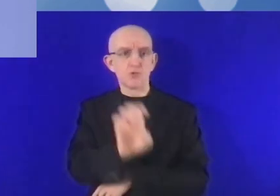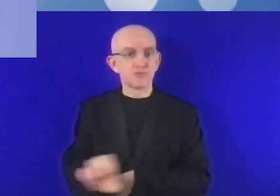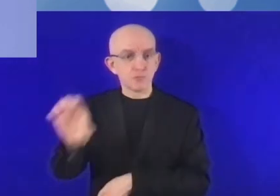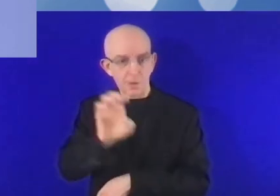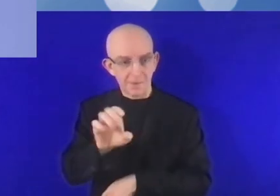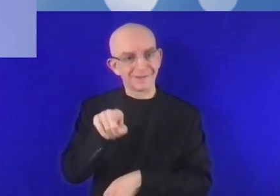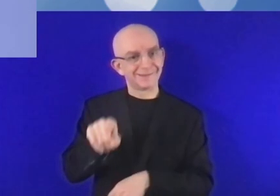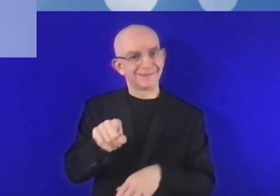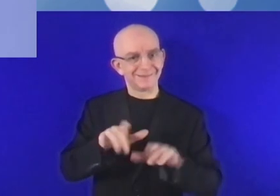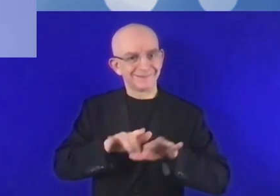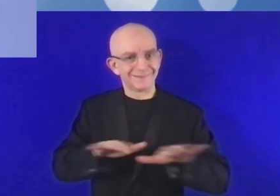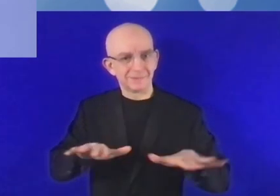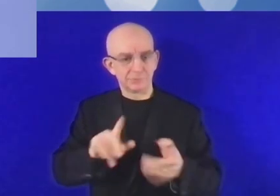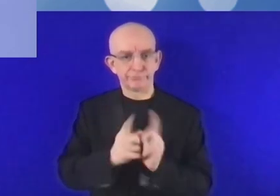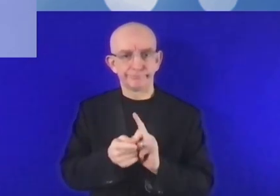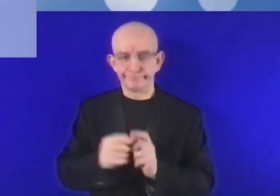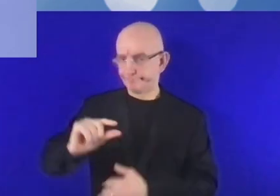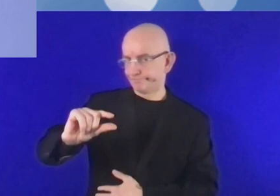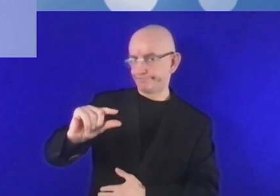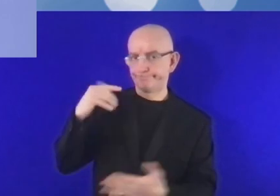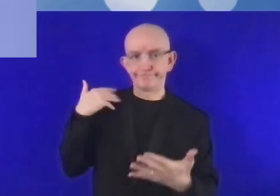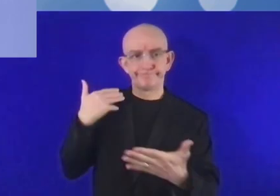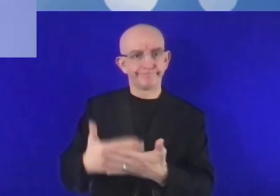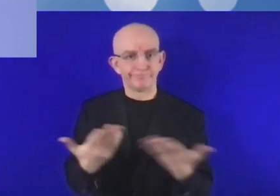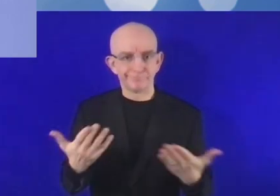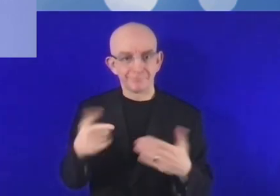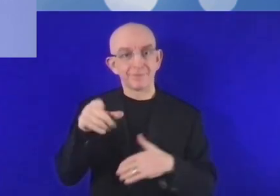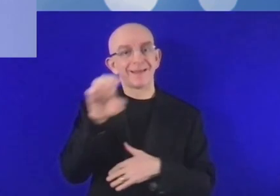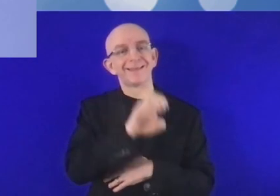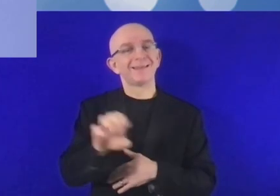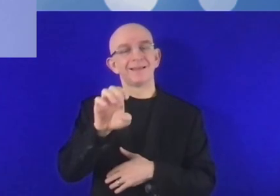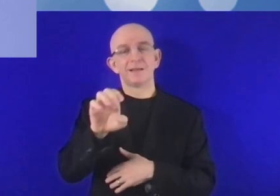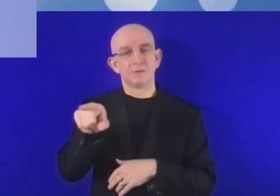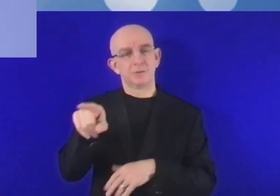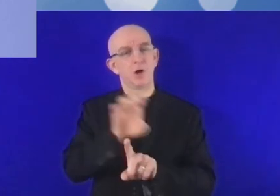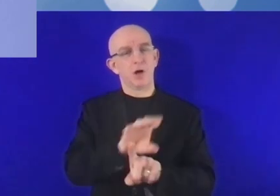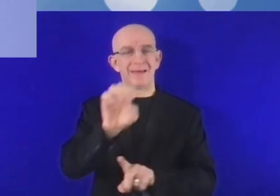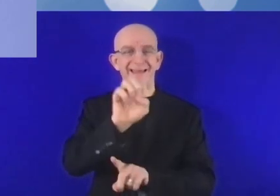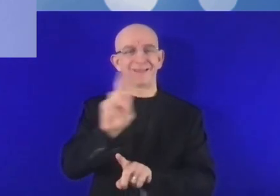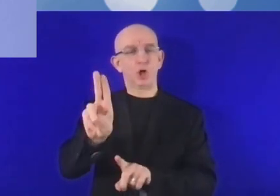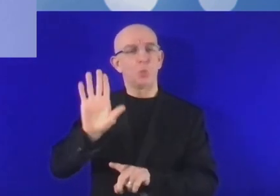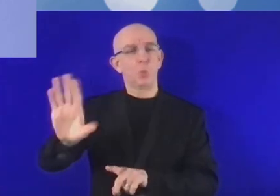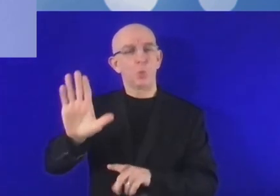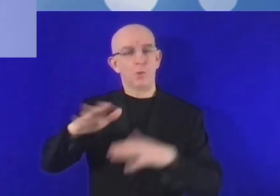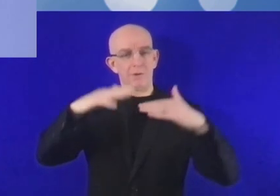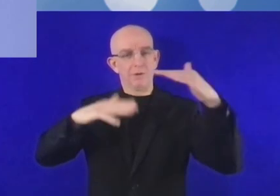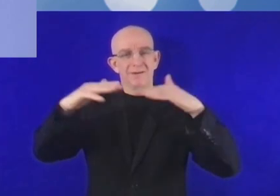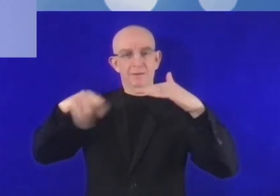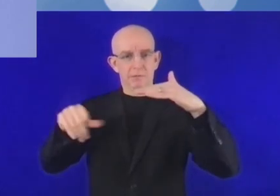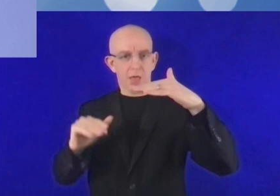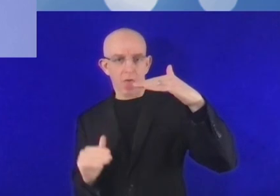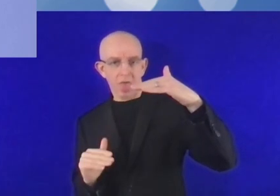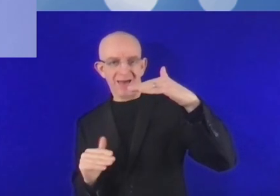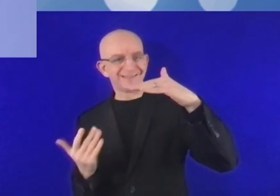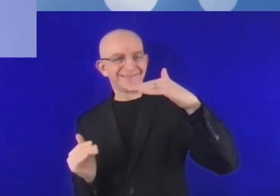savons que le niveau de numérisation est souvent inférieur à la moyenne de l'Union européenne. Dans certaines régions,